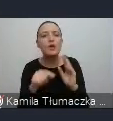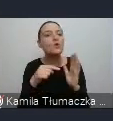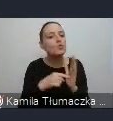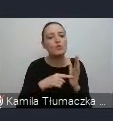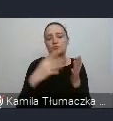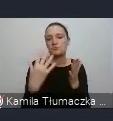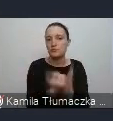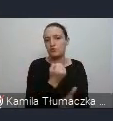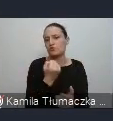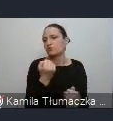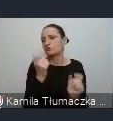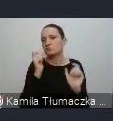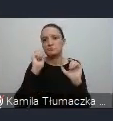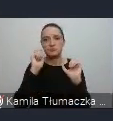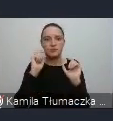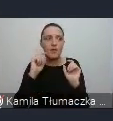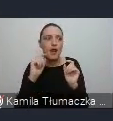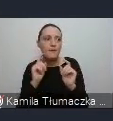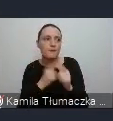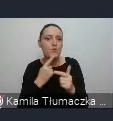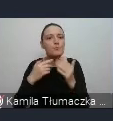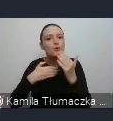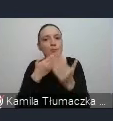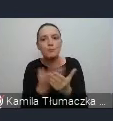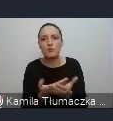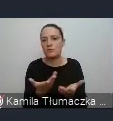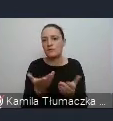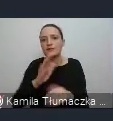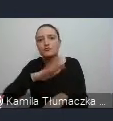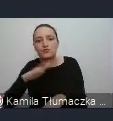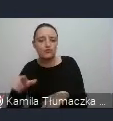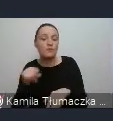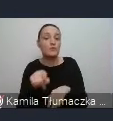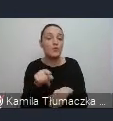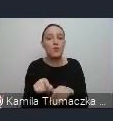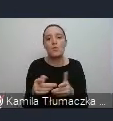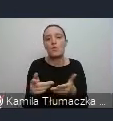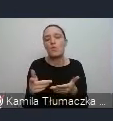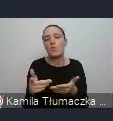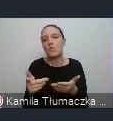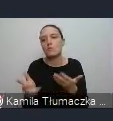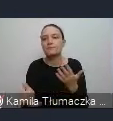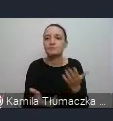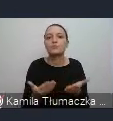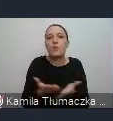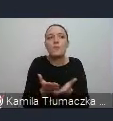wykorzystywane, czy proponowane, pokazywane dzieciom za pomocą właśnie